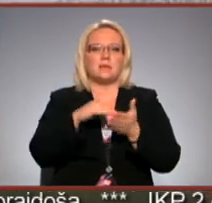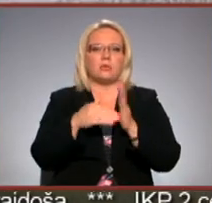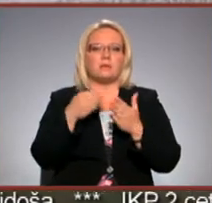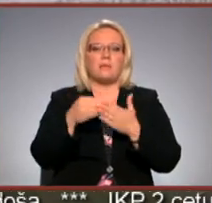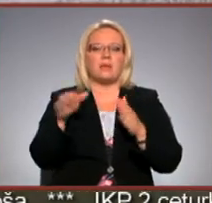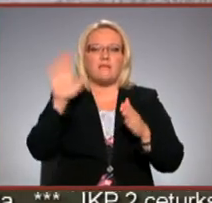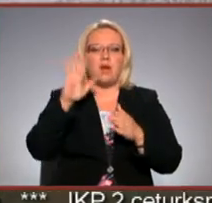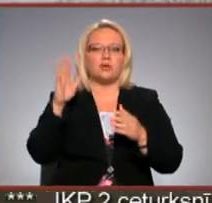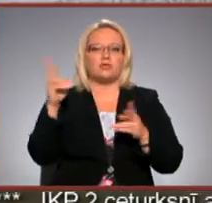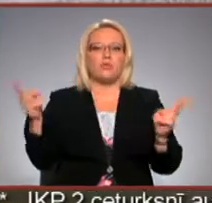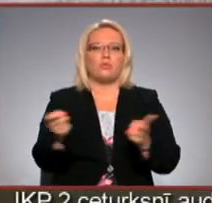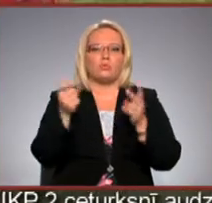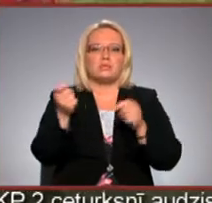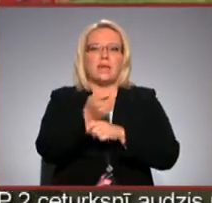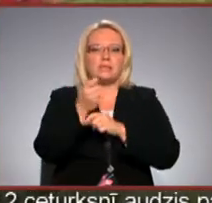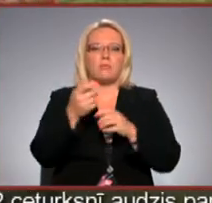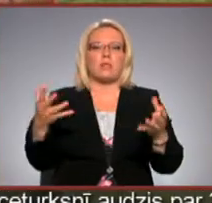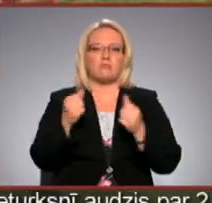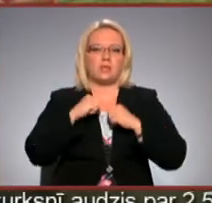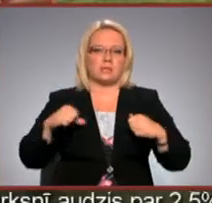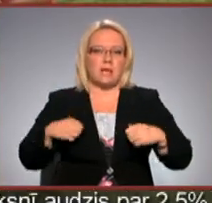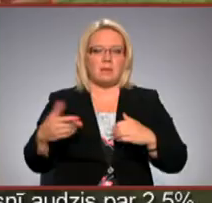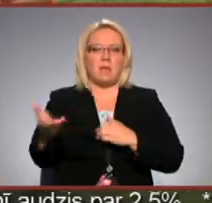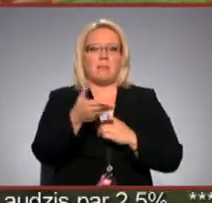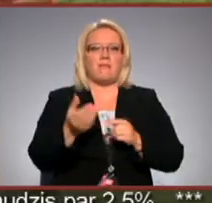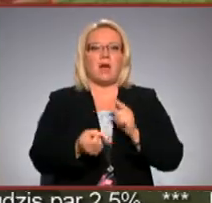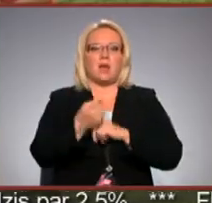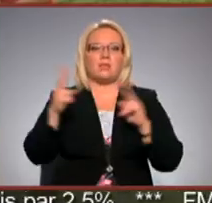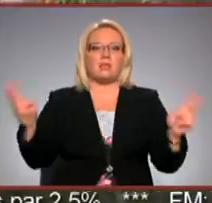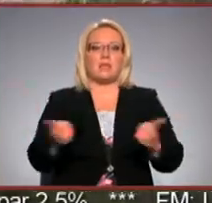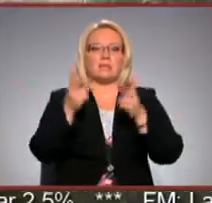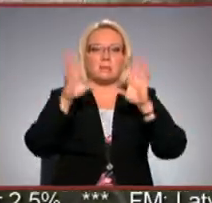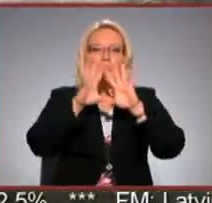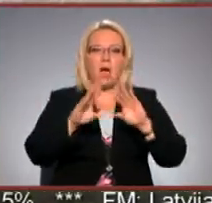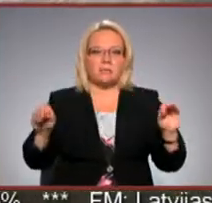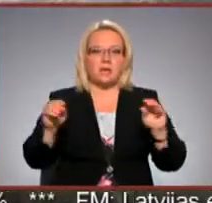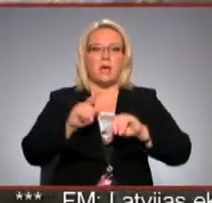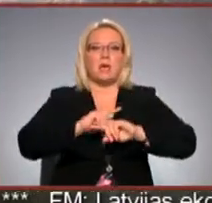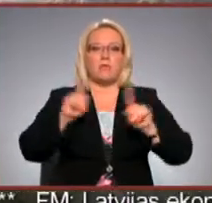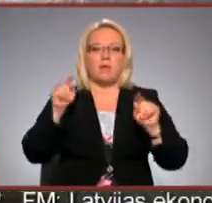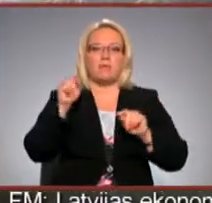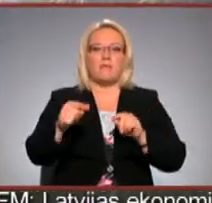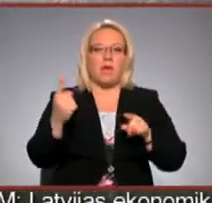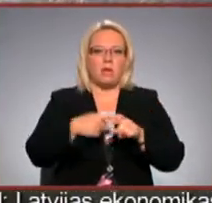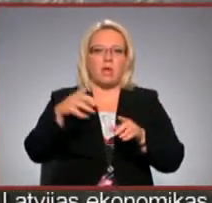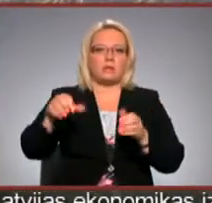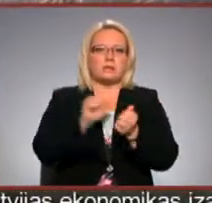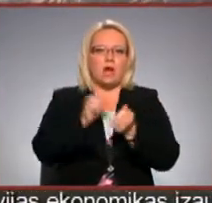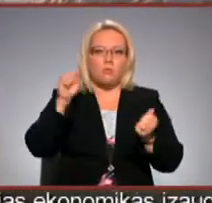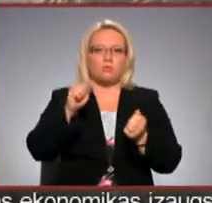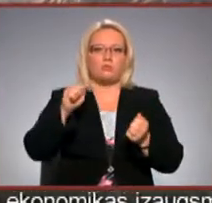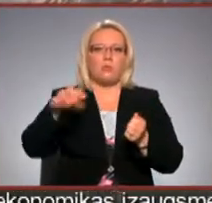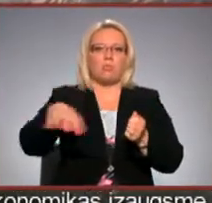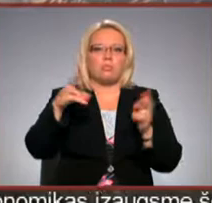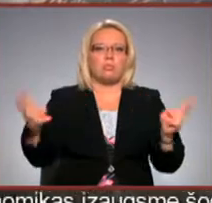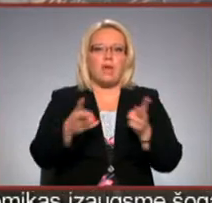ugunsdzēsības un glābšanas dienestā. Tik līdz pļavā izcālušās liesmas tiek apdzāstas, jau drīztajā vietā atkal viss ir sausa un degšana var